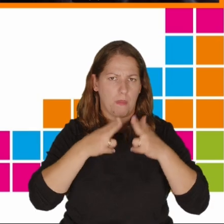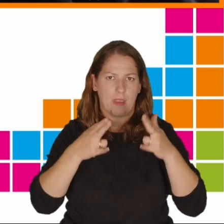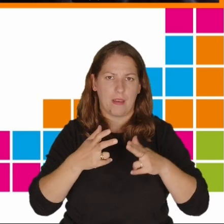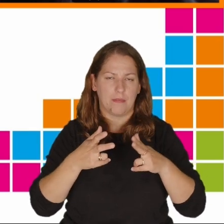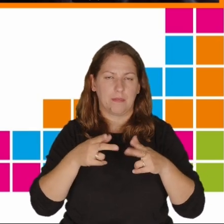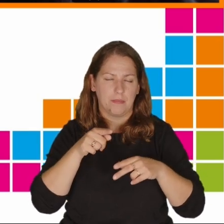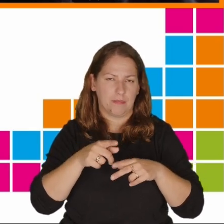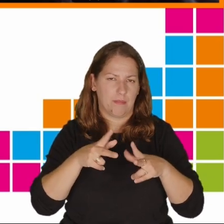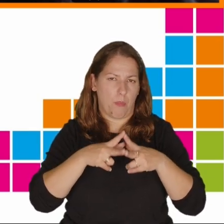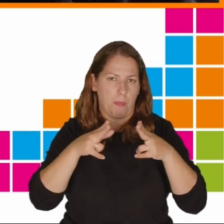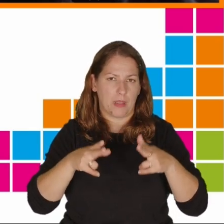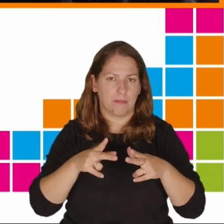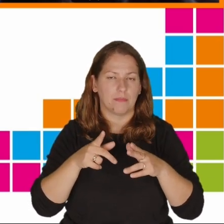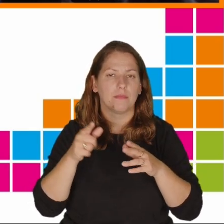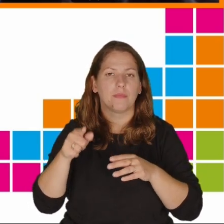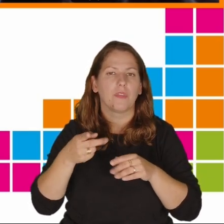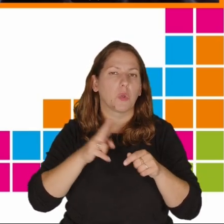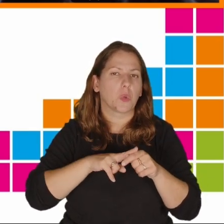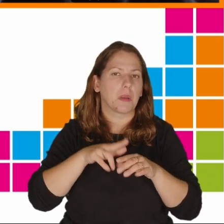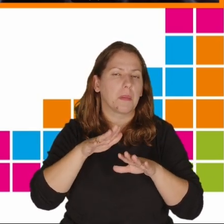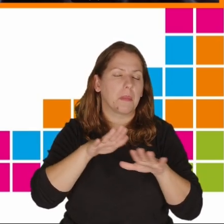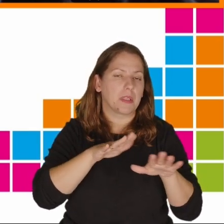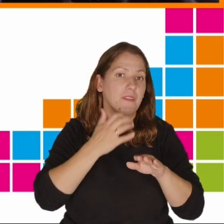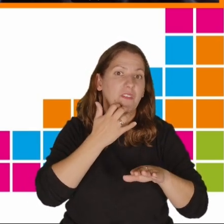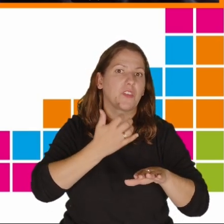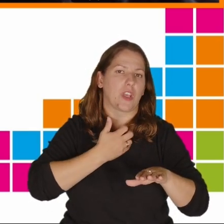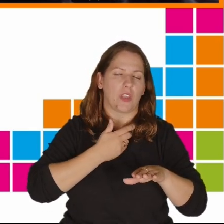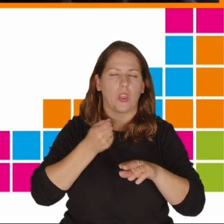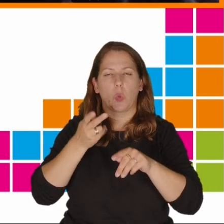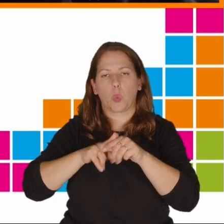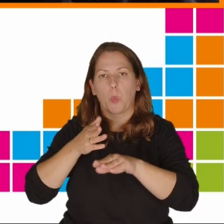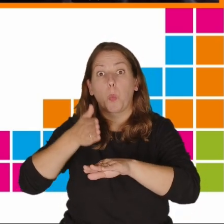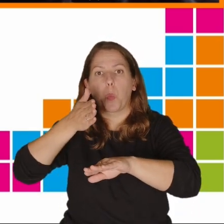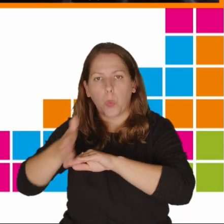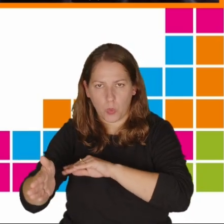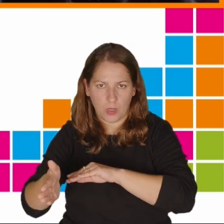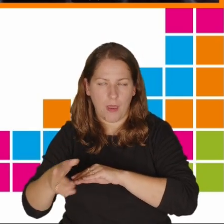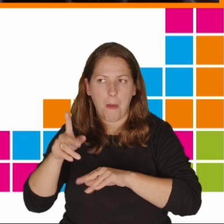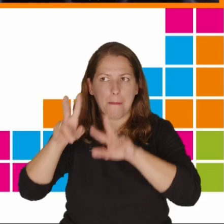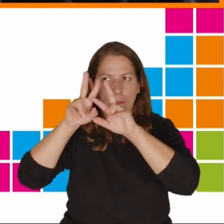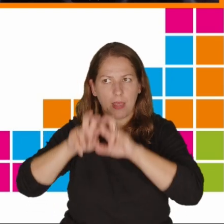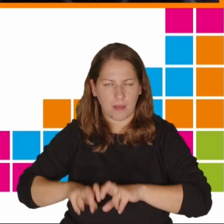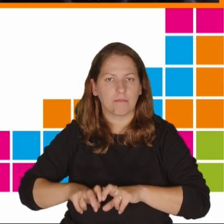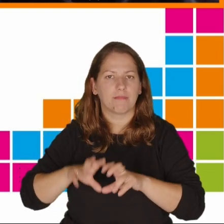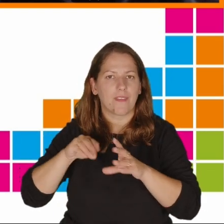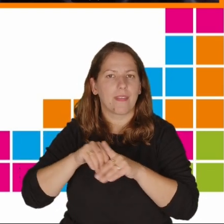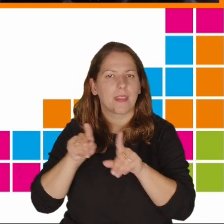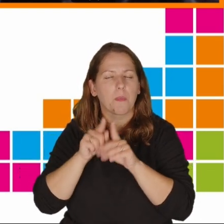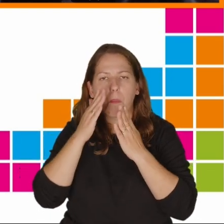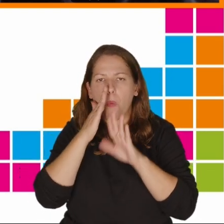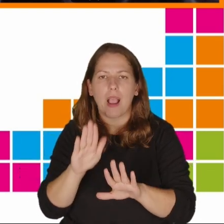Częściej pojawiał się w niektórych miejscach, wcześniej, w innych. Później, więc takie badanie uwzględniło to i